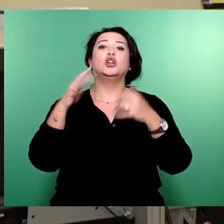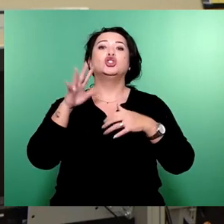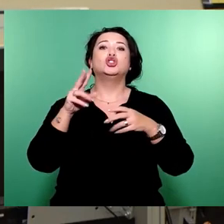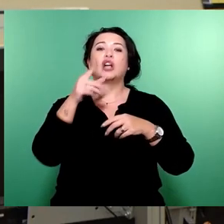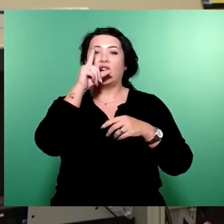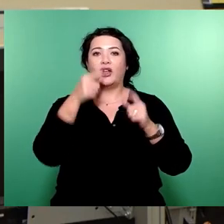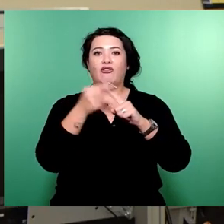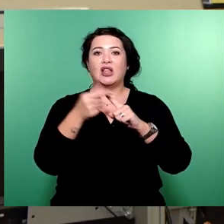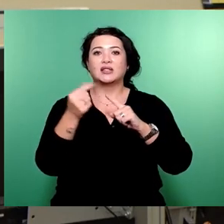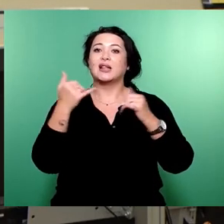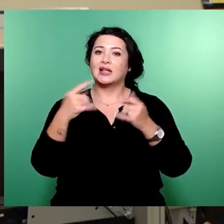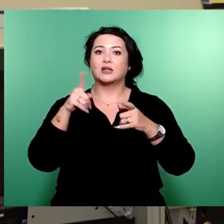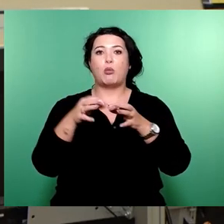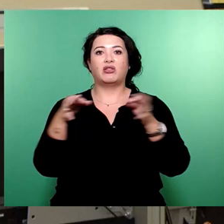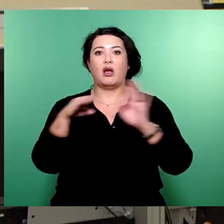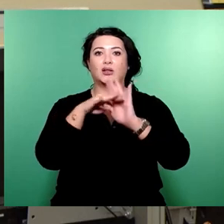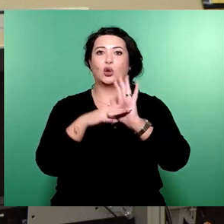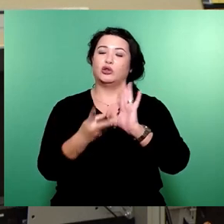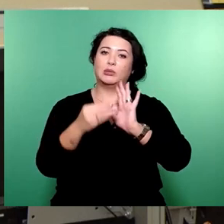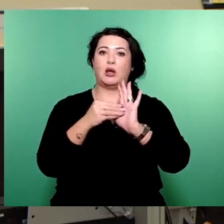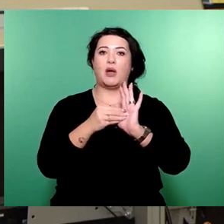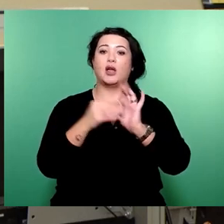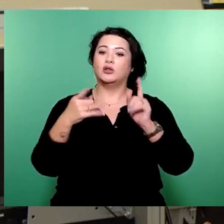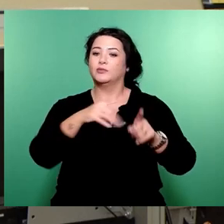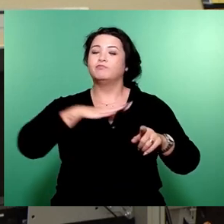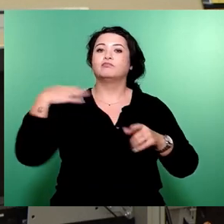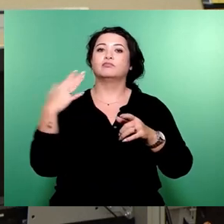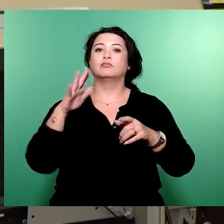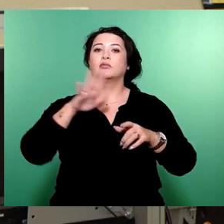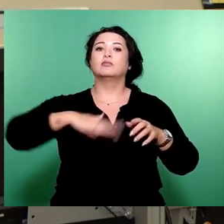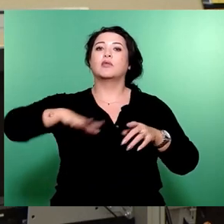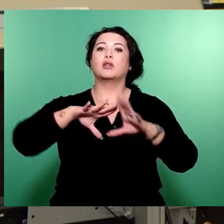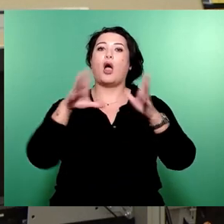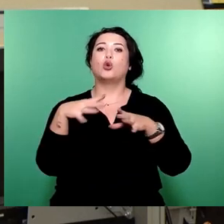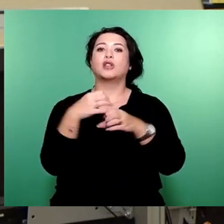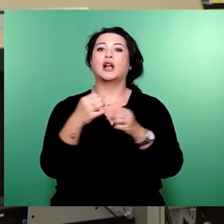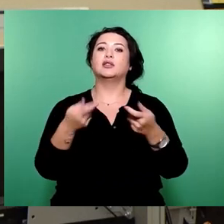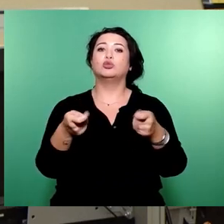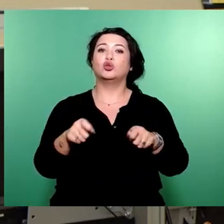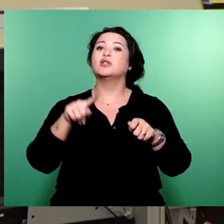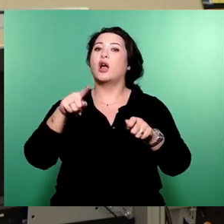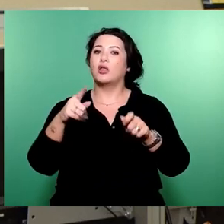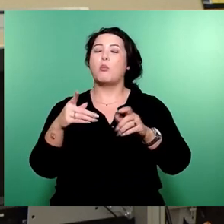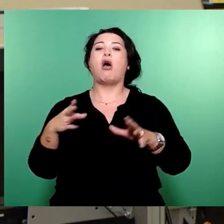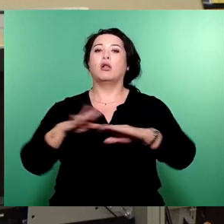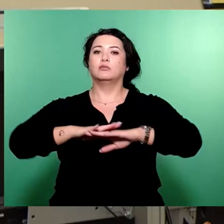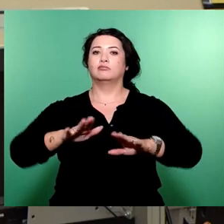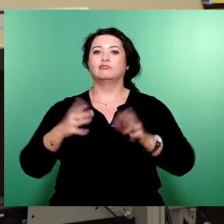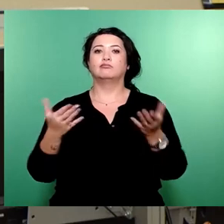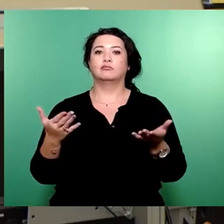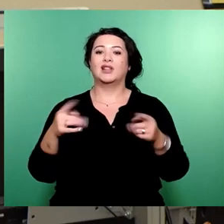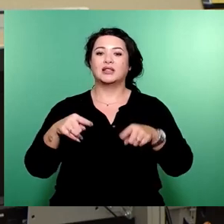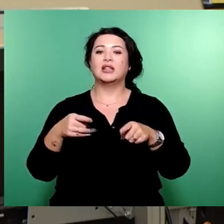Tagesordnung. Das räumen wir mit unserem Haushaltsbeschluss jetzt ab. Wir haben diese 400.000 Euro für diese